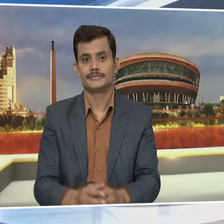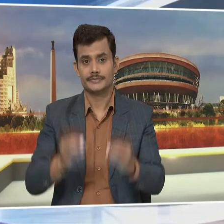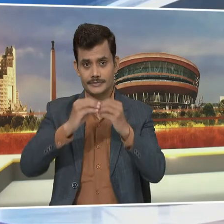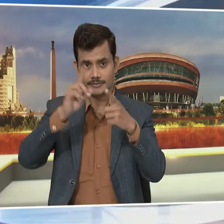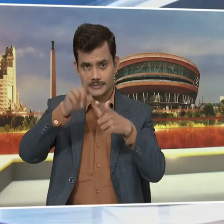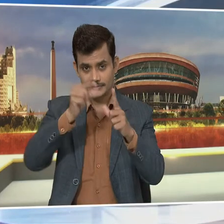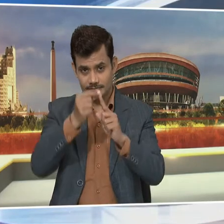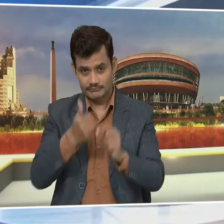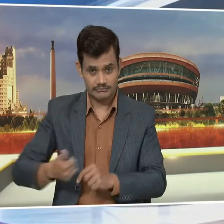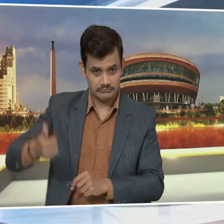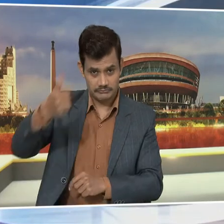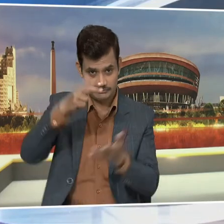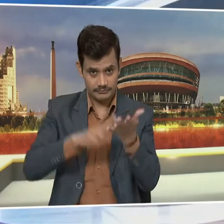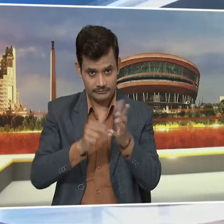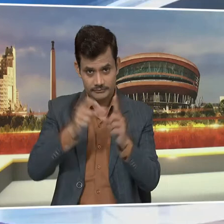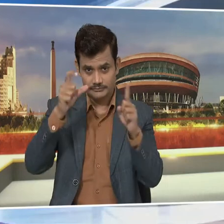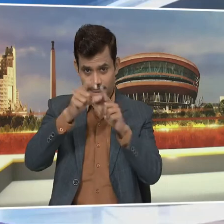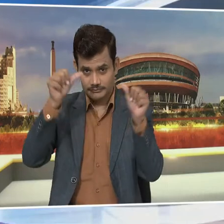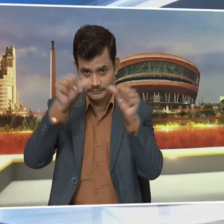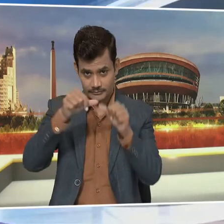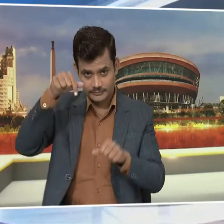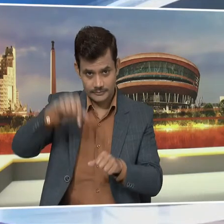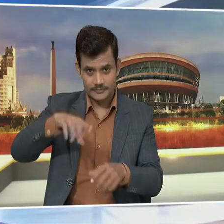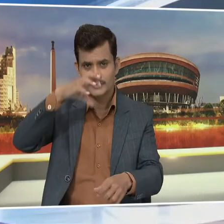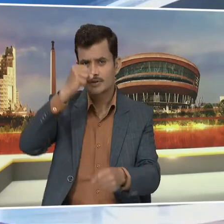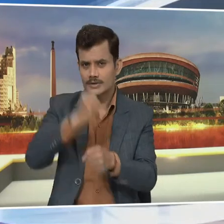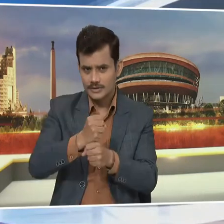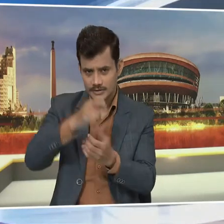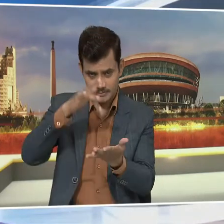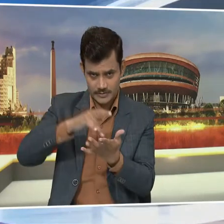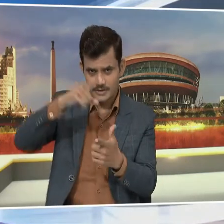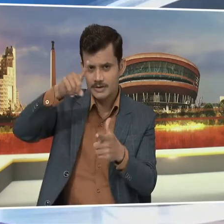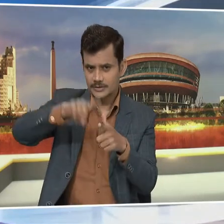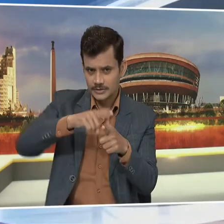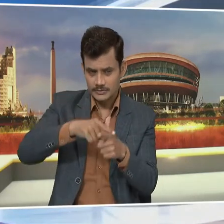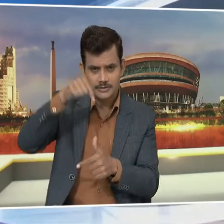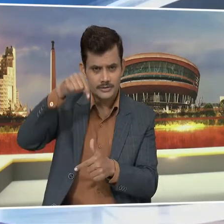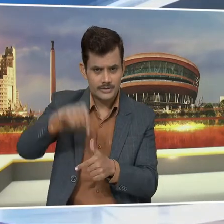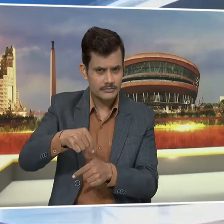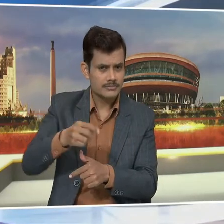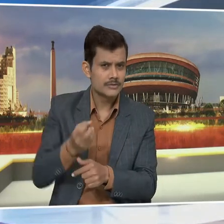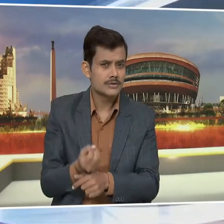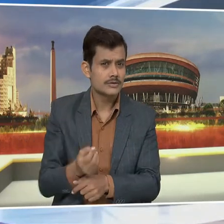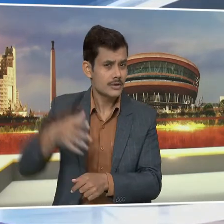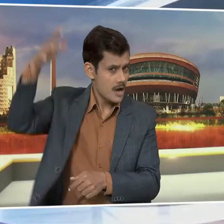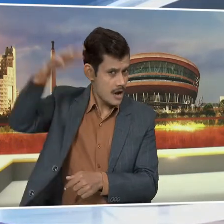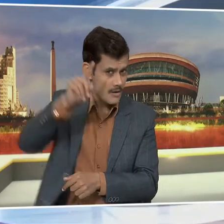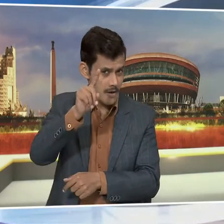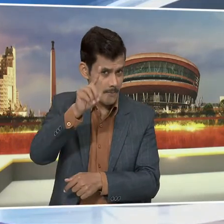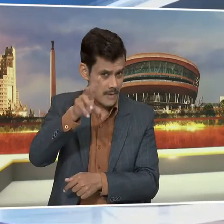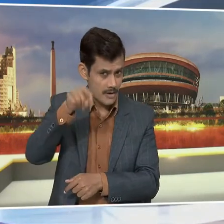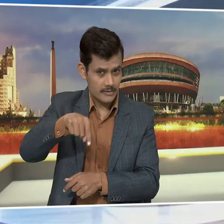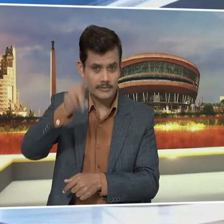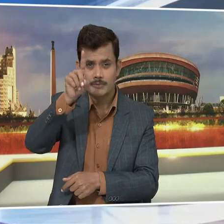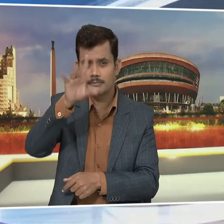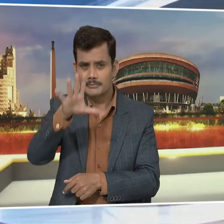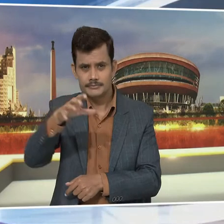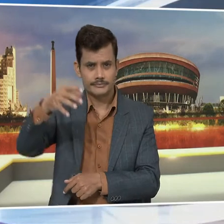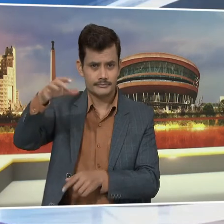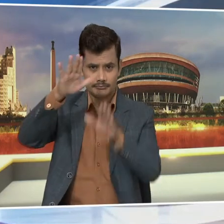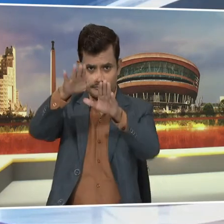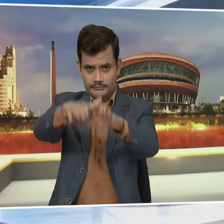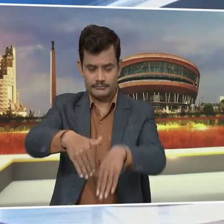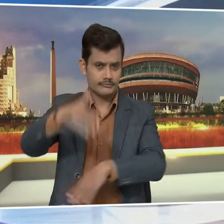बीजेपी अध्यक्ष जेपी नडडा आज 36 गड़ के जश्पूर में होंगे यहां सवा बारा बजे उनकी राली है फिर डेट बजी के बाद